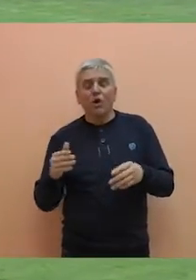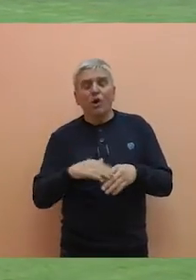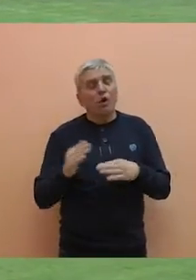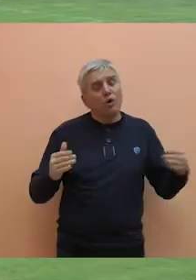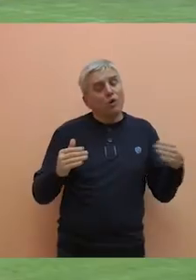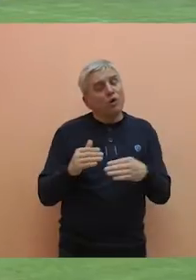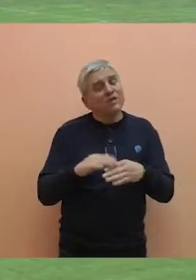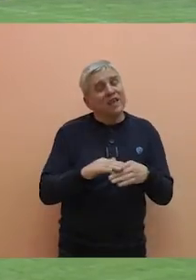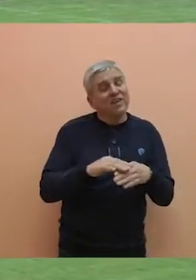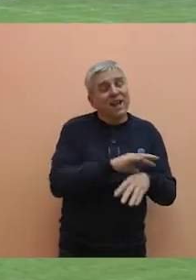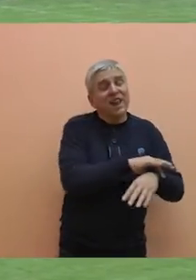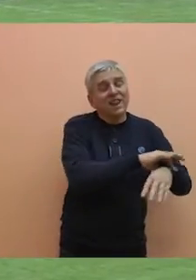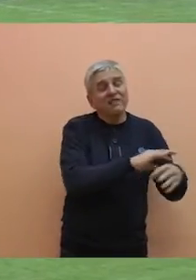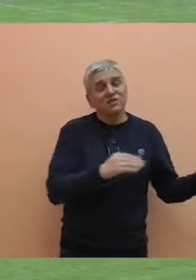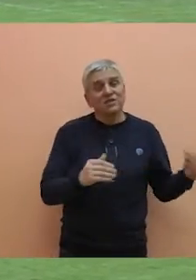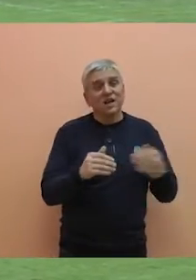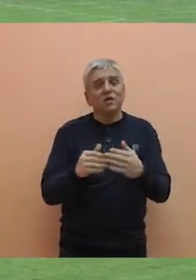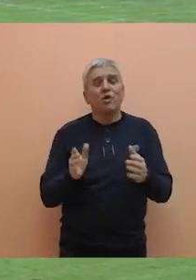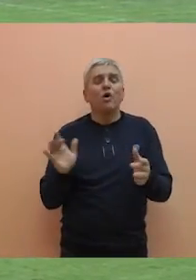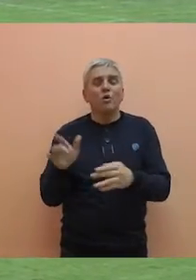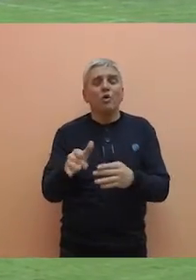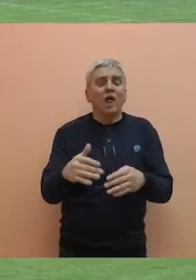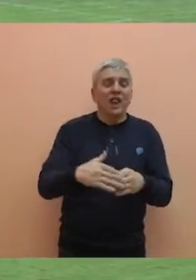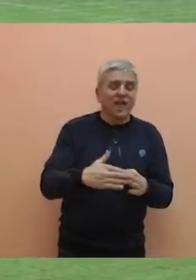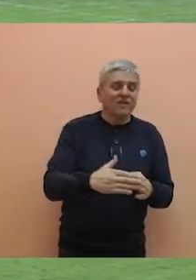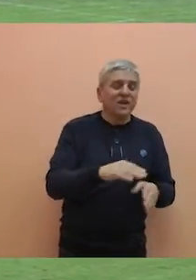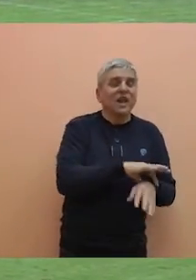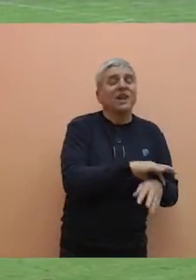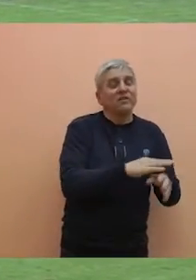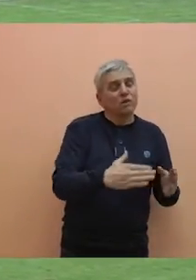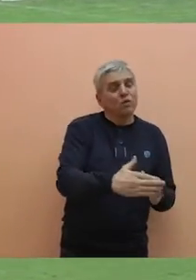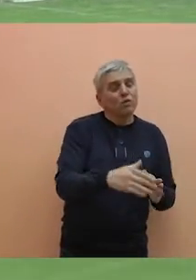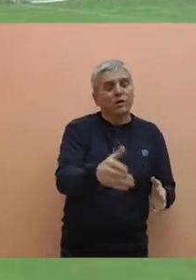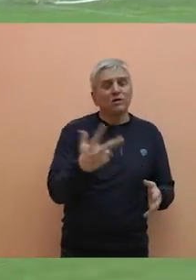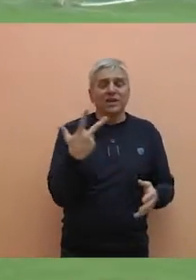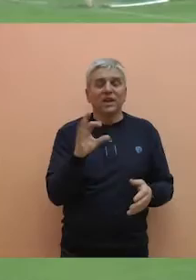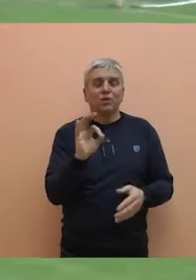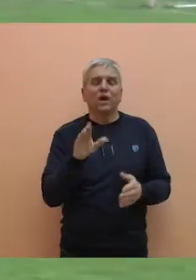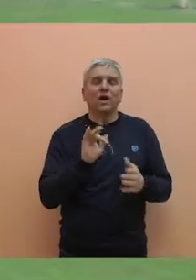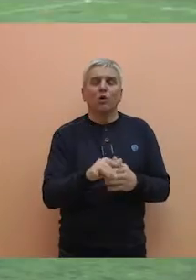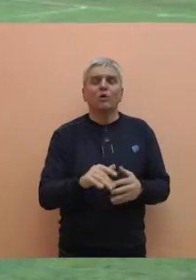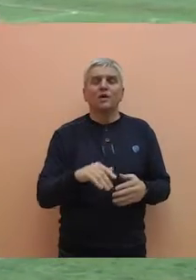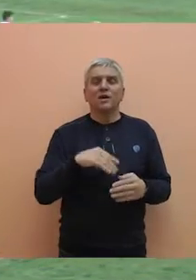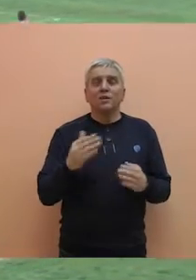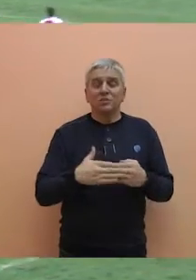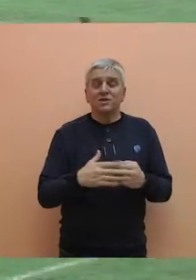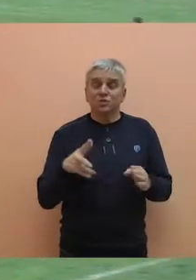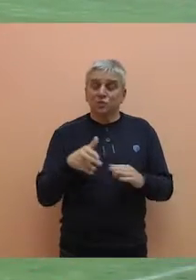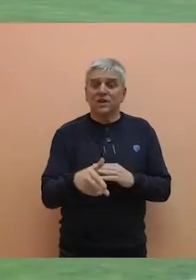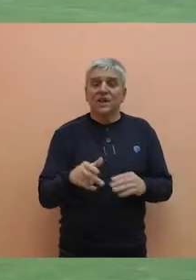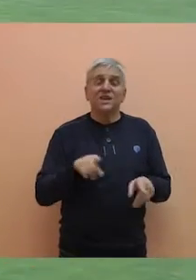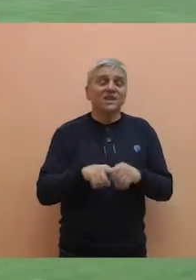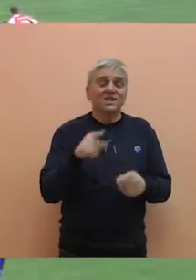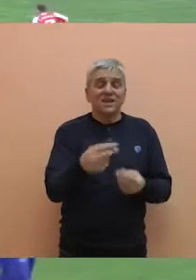iskosa sa leve strane kazanog prostora plasira loptu u golmanov levi ugao i donosi prednost domaćina od 3-0. Pred sam kraj